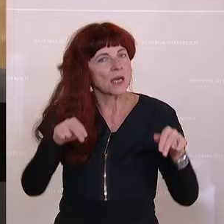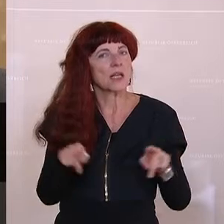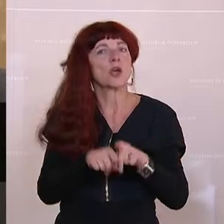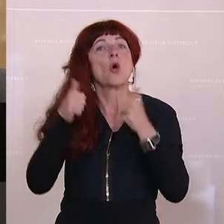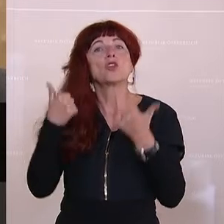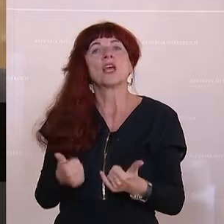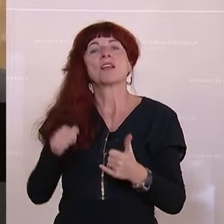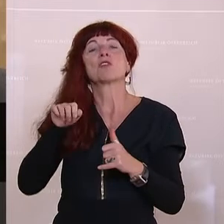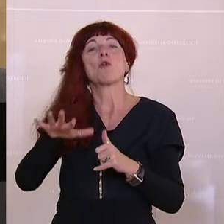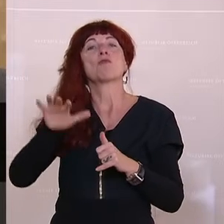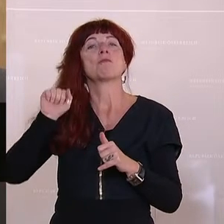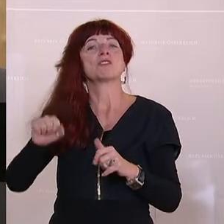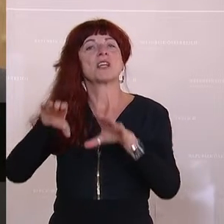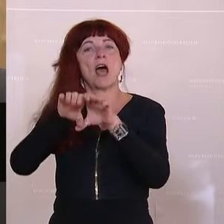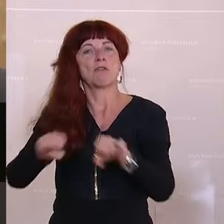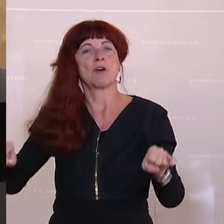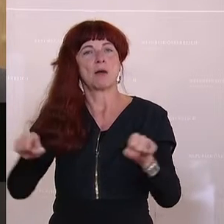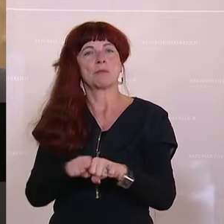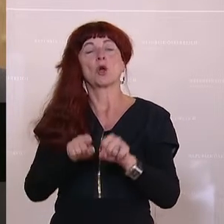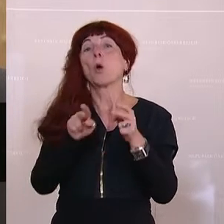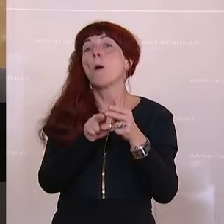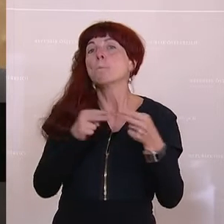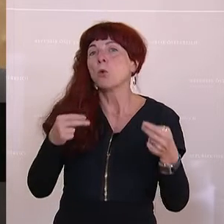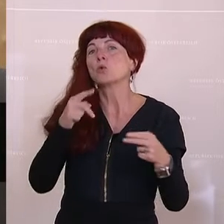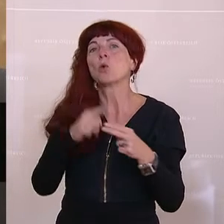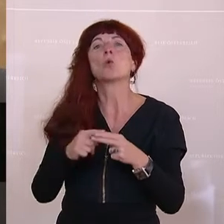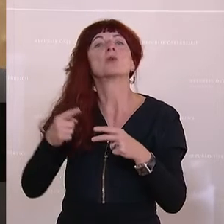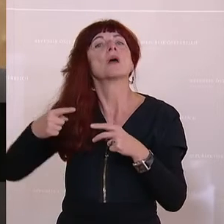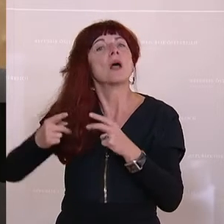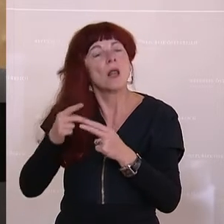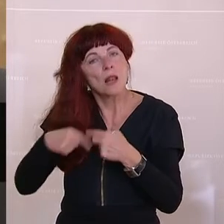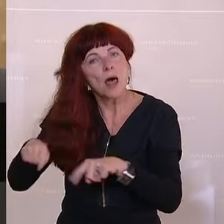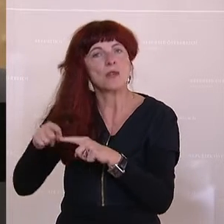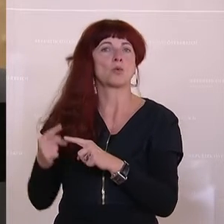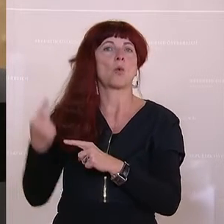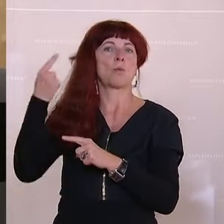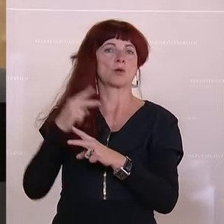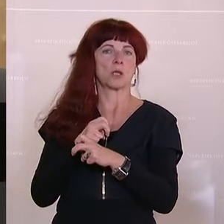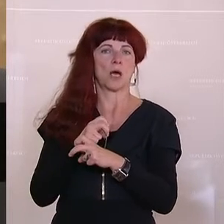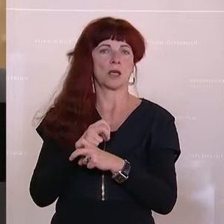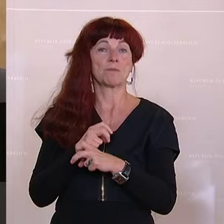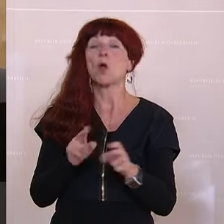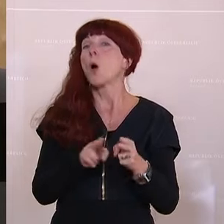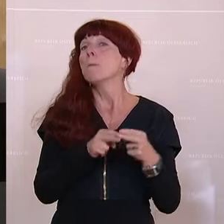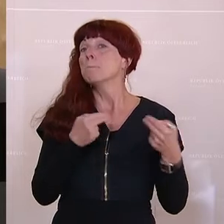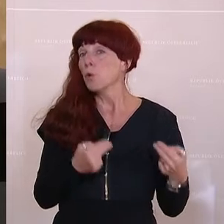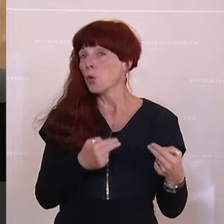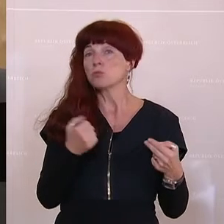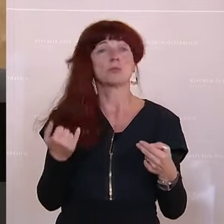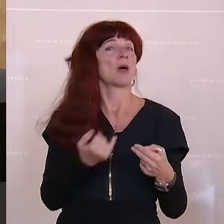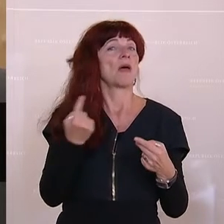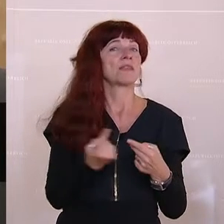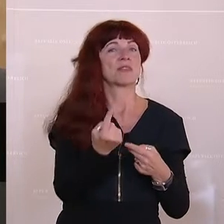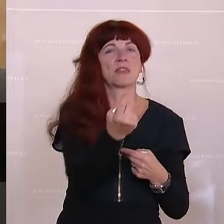15a-Vereinbarung zwischen Bund und Land Oberösterreich ausgearbeitet. Darin ist festgelegt, dass der Bund wie üblich die dauerhafte